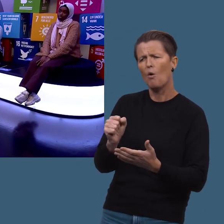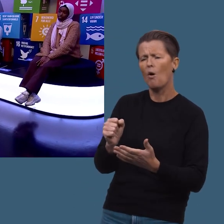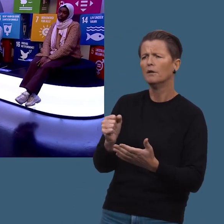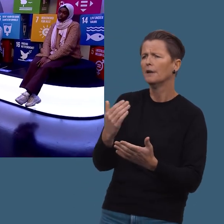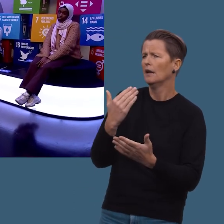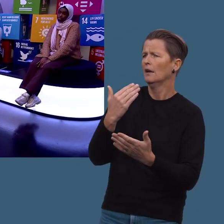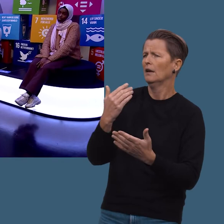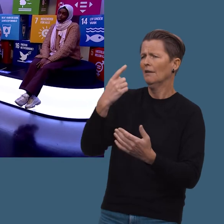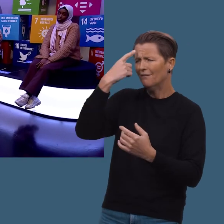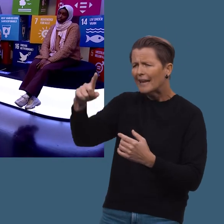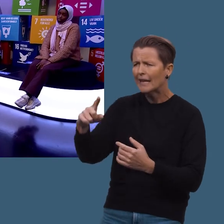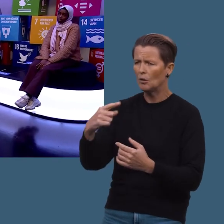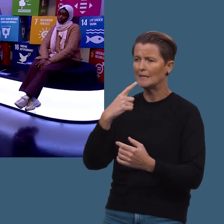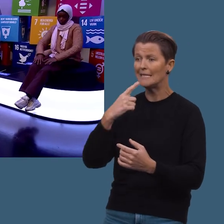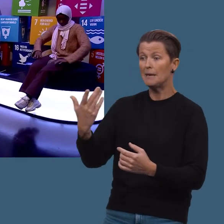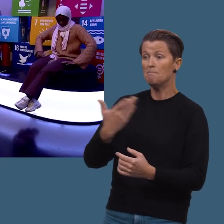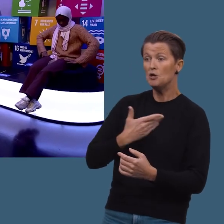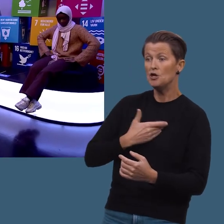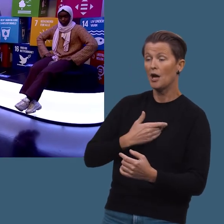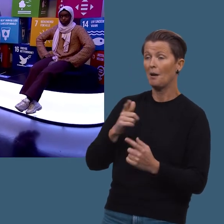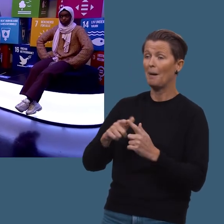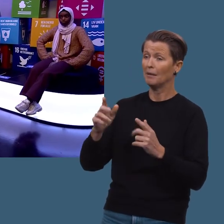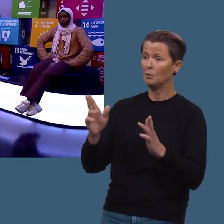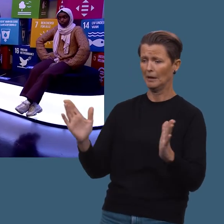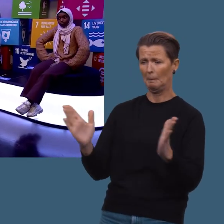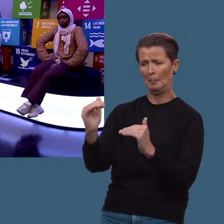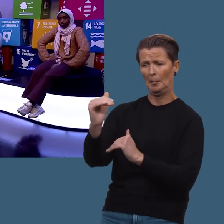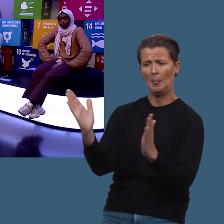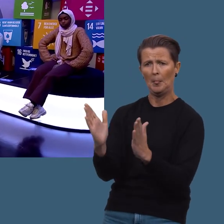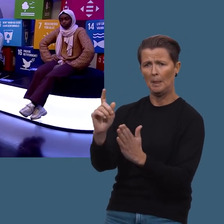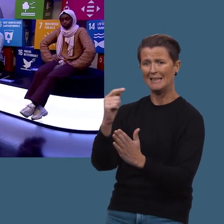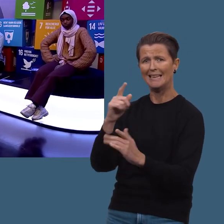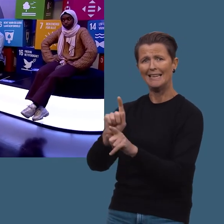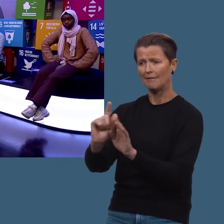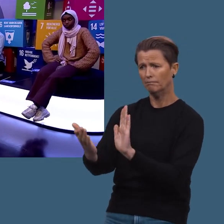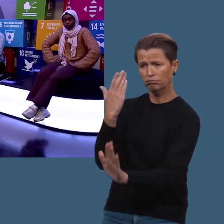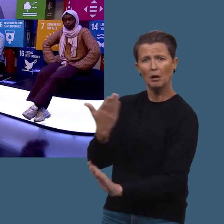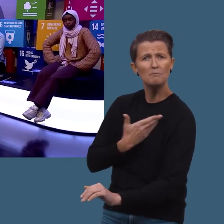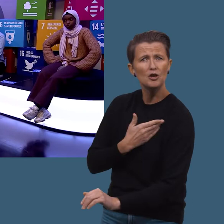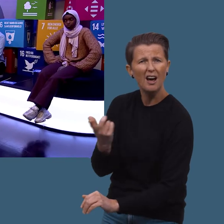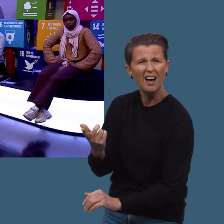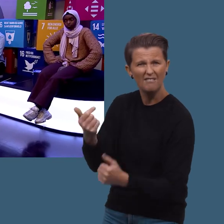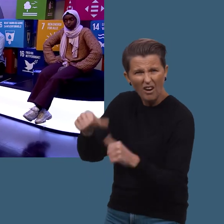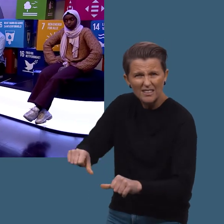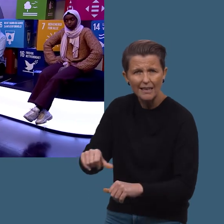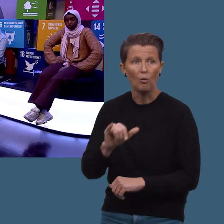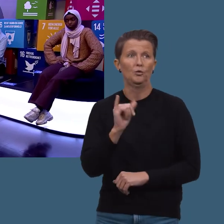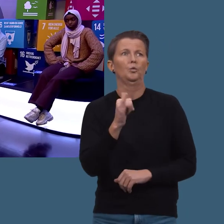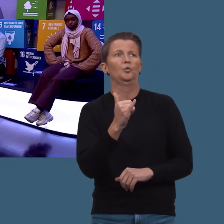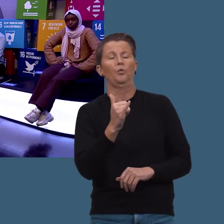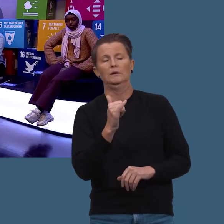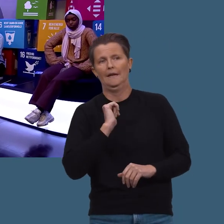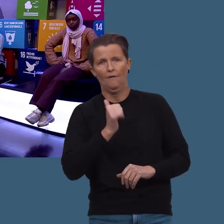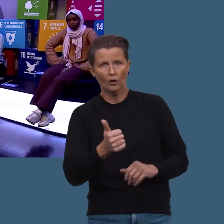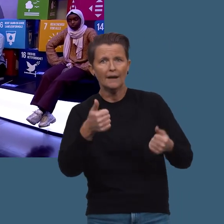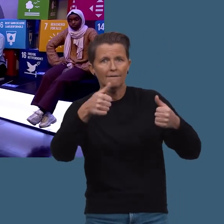på å si veldig mye med veldig lite. Altså på veldig lite plass da. Er ikke det vanskelig? Jo, det er klart det er vanskelig. Så du